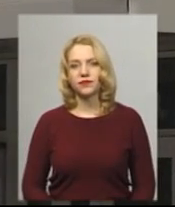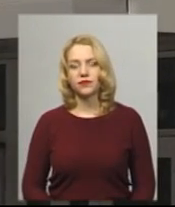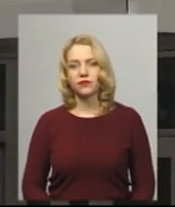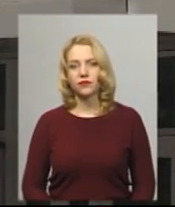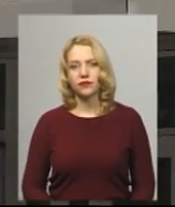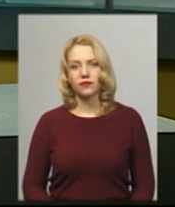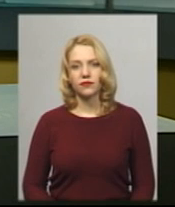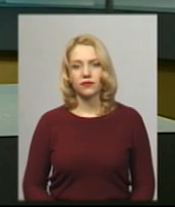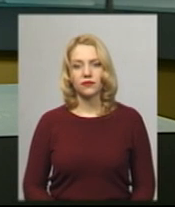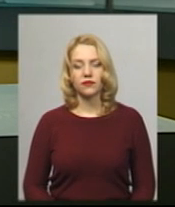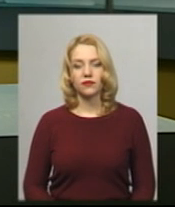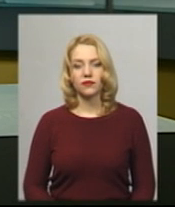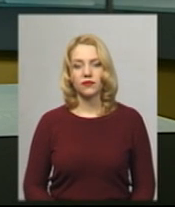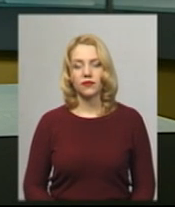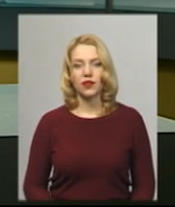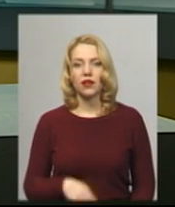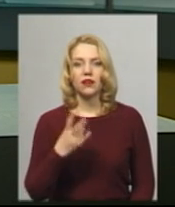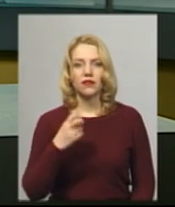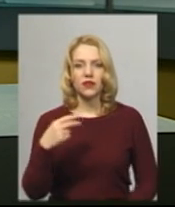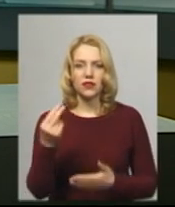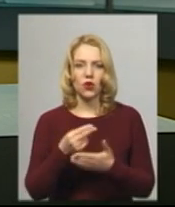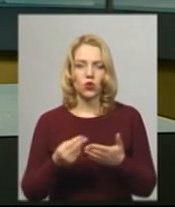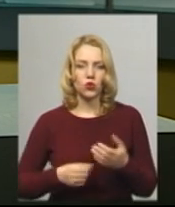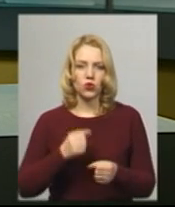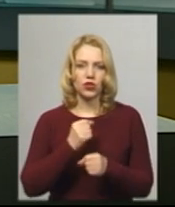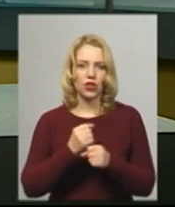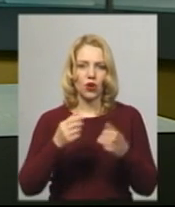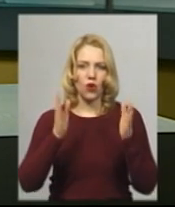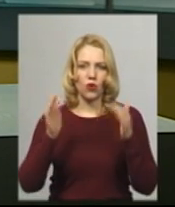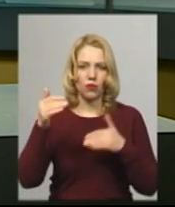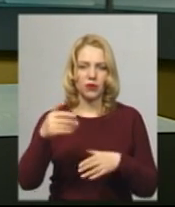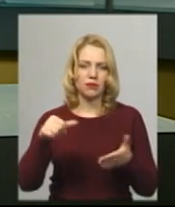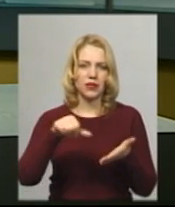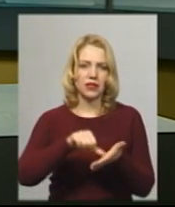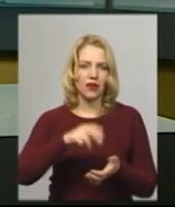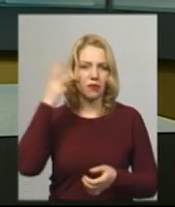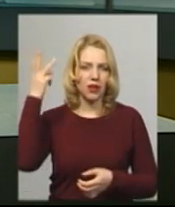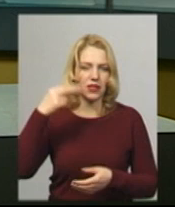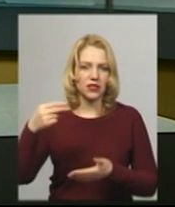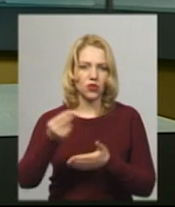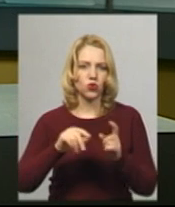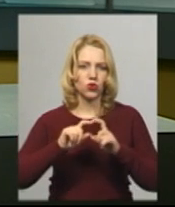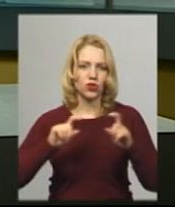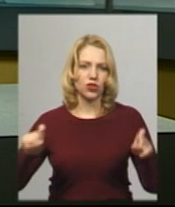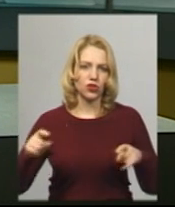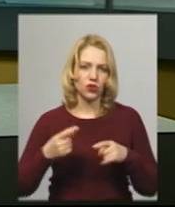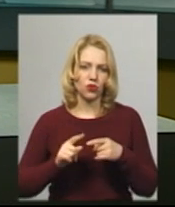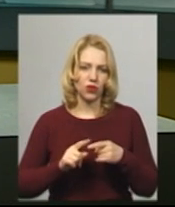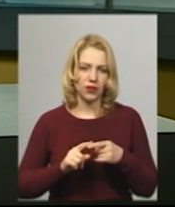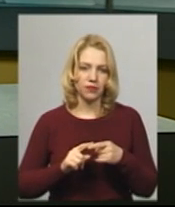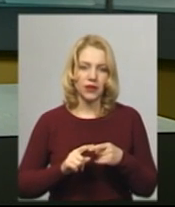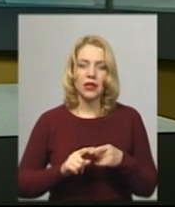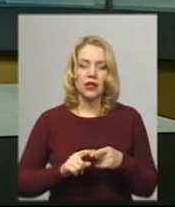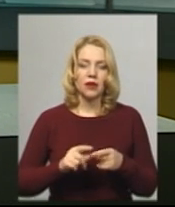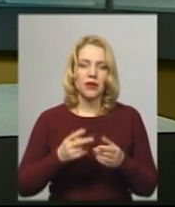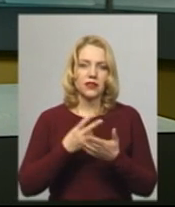Хмельницький. 200 художніх робіт представили у Хмельницькій дитячій школі образотворчого та декоративно-прикладного мистецтва.